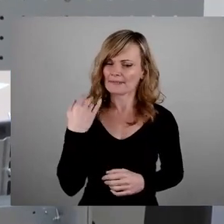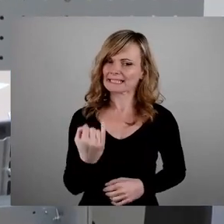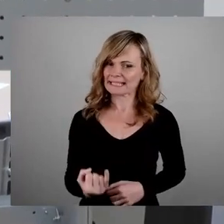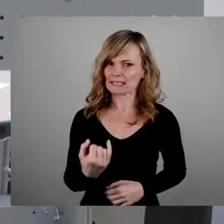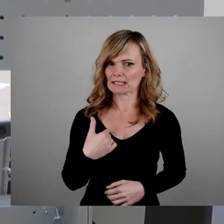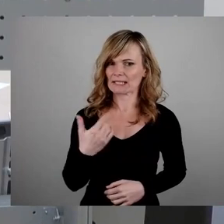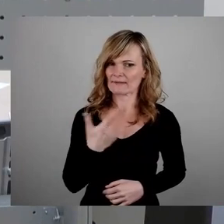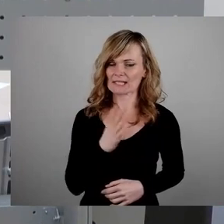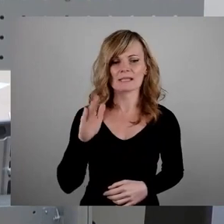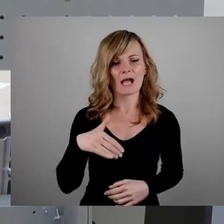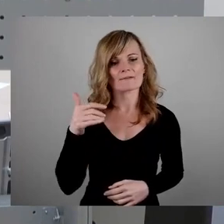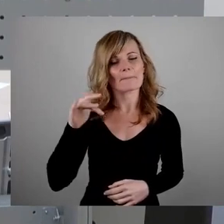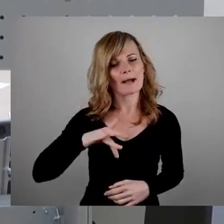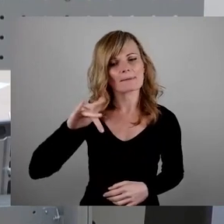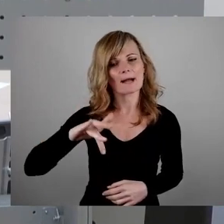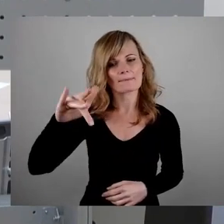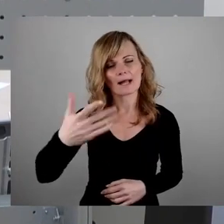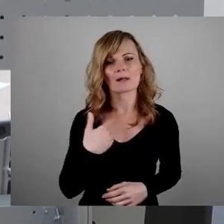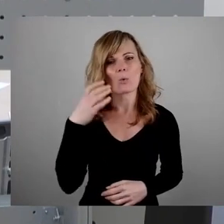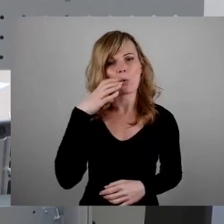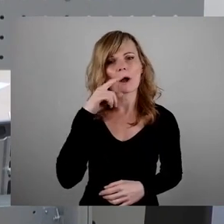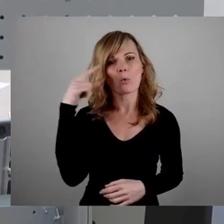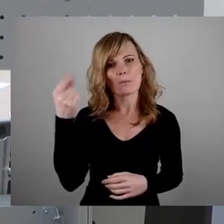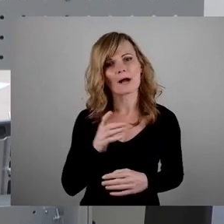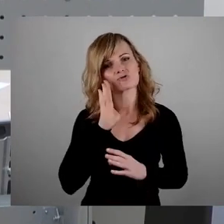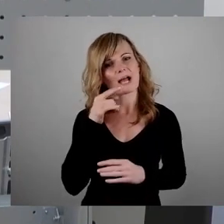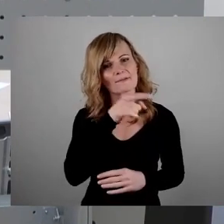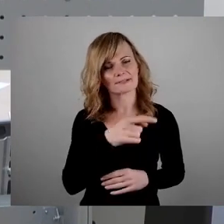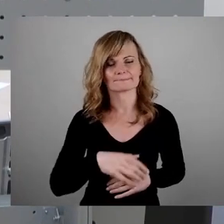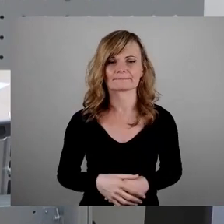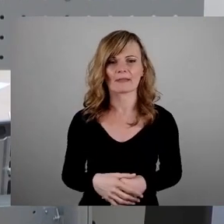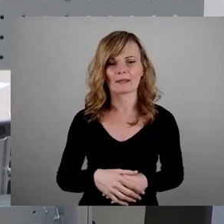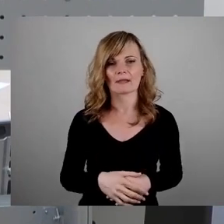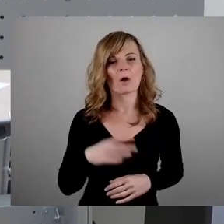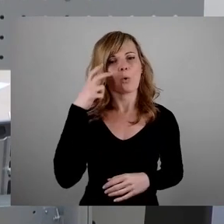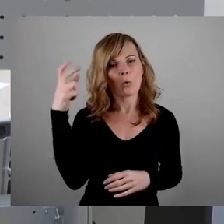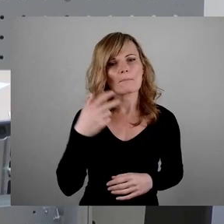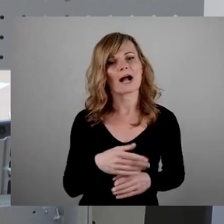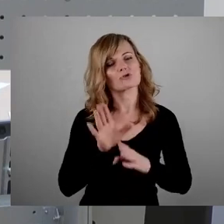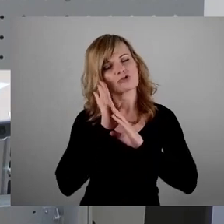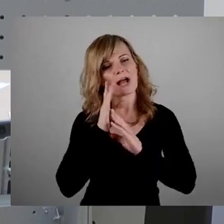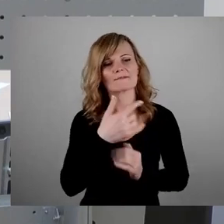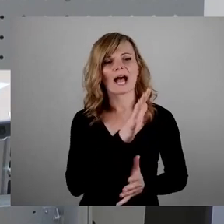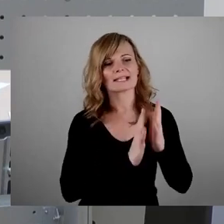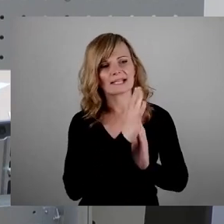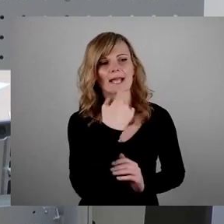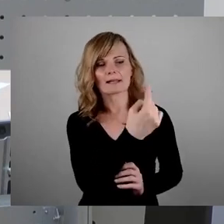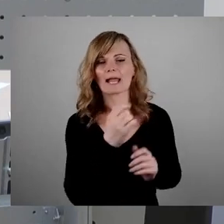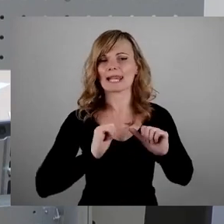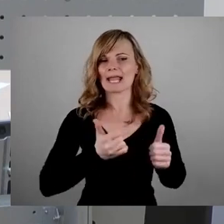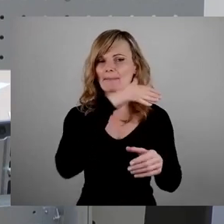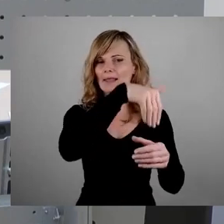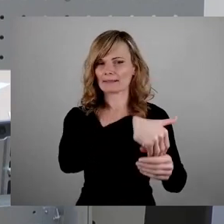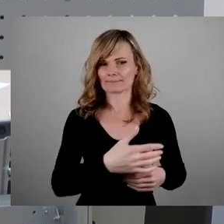bei meinen Großeltern übernachten. Vor dem Einschlafen erzählte meine Großmutter dann etwas aus ihrem Leben. Und am